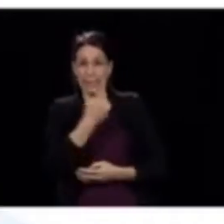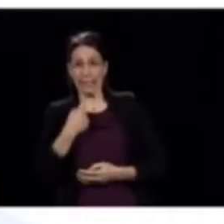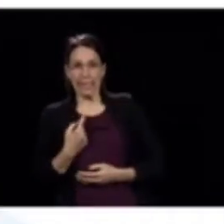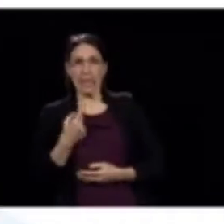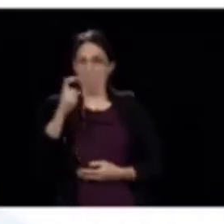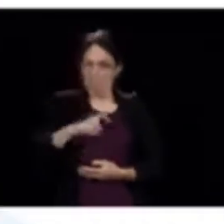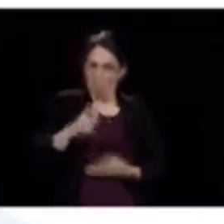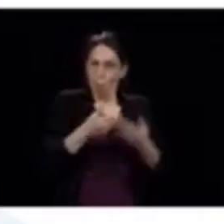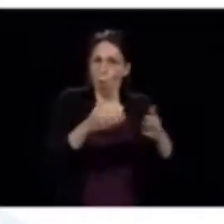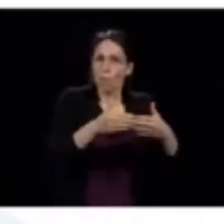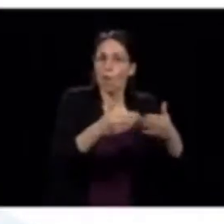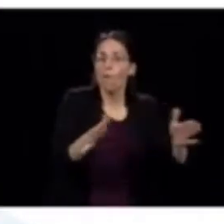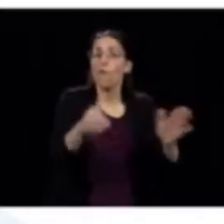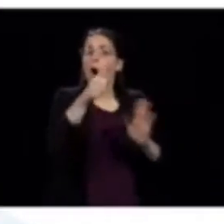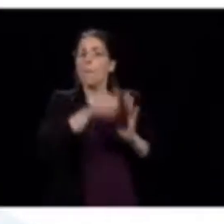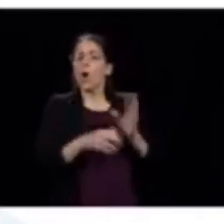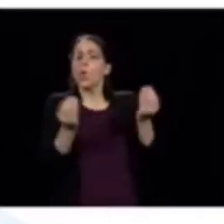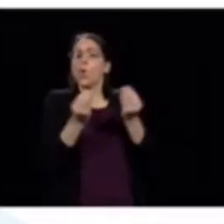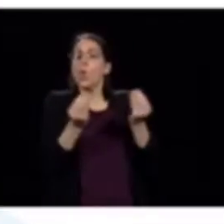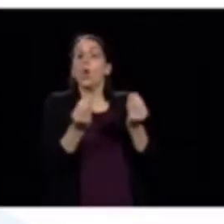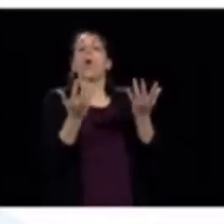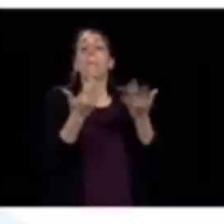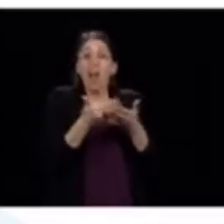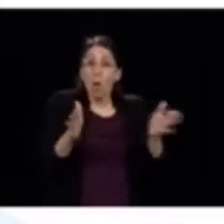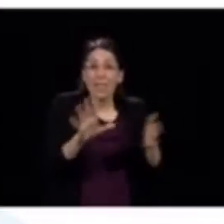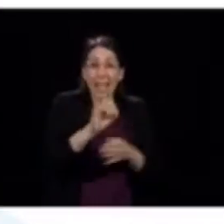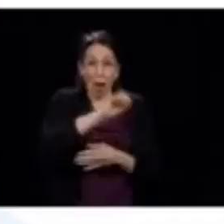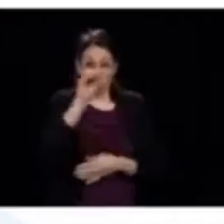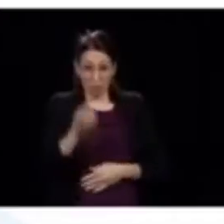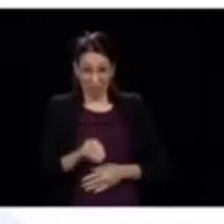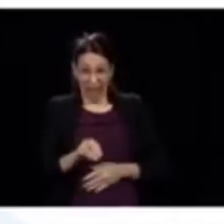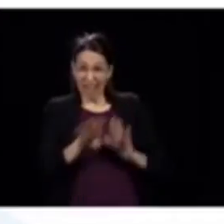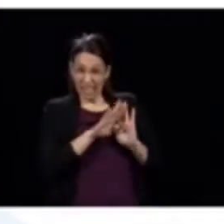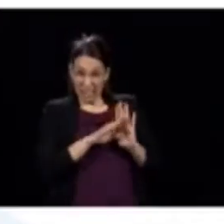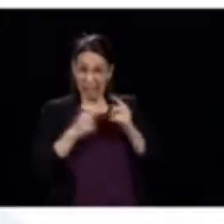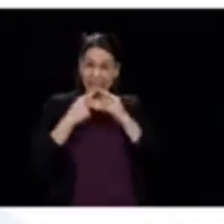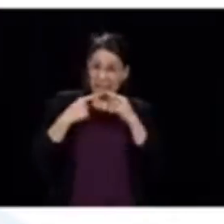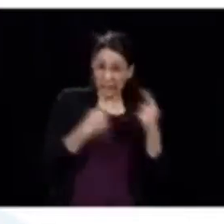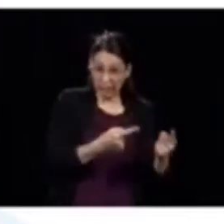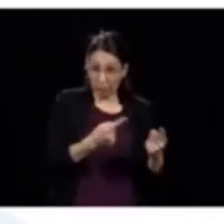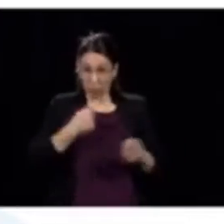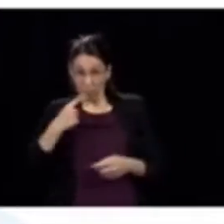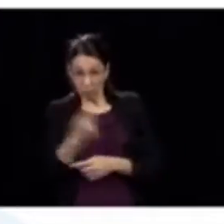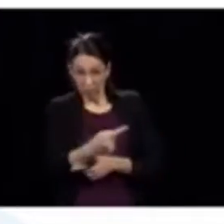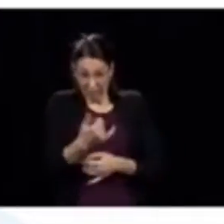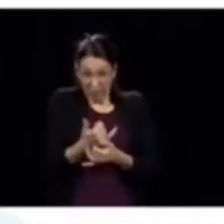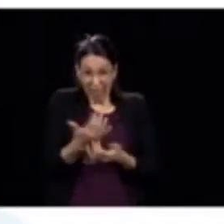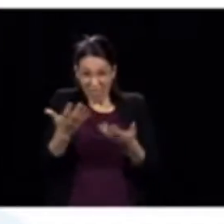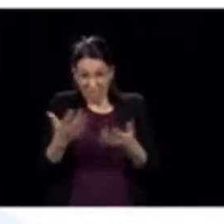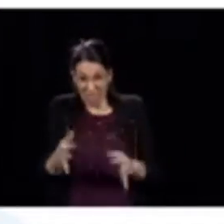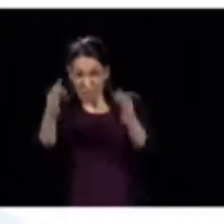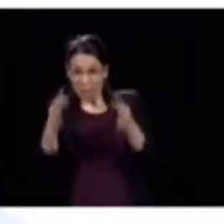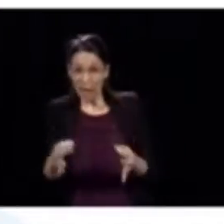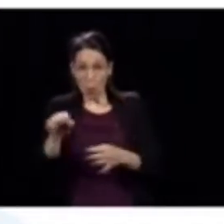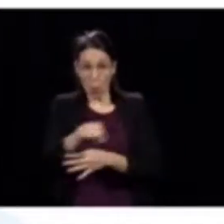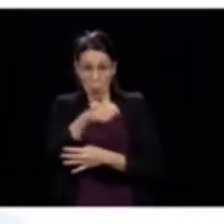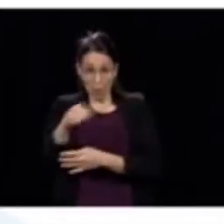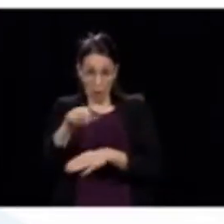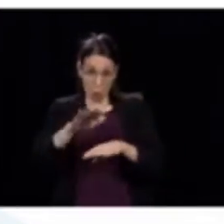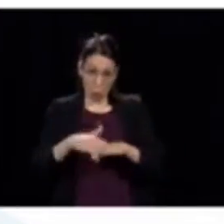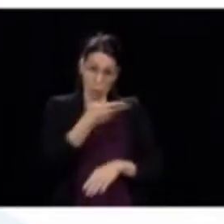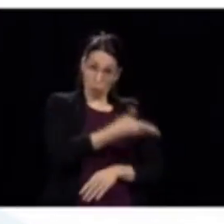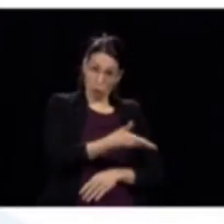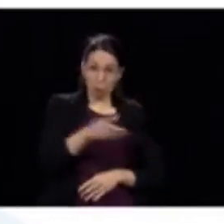opératoires à 50 %. D'abord, est-ce qu'il y a effectivement une directive comme celle-là qui a bel et bien été donnée ce matin pour ça?